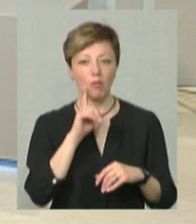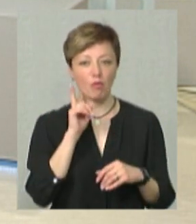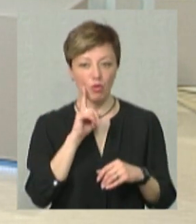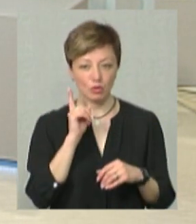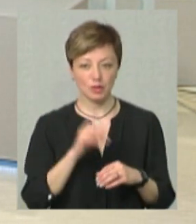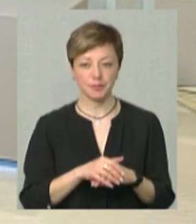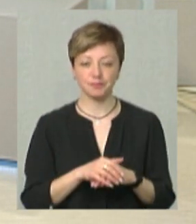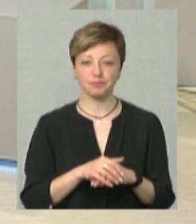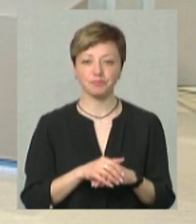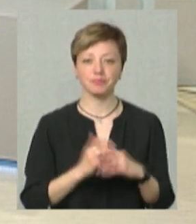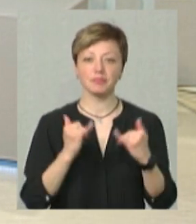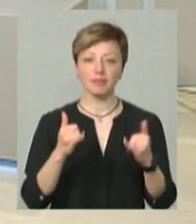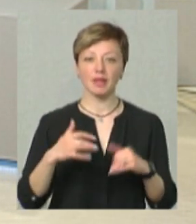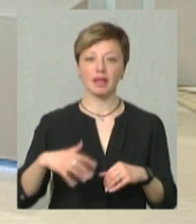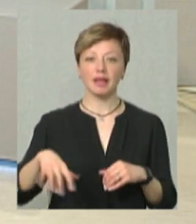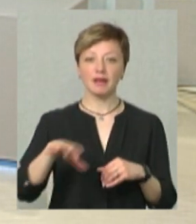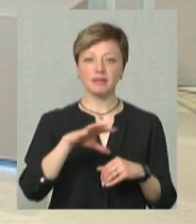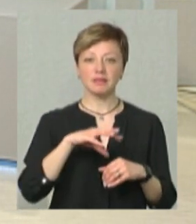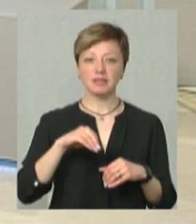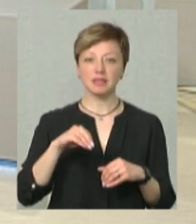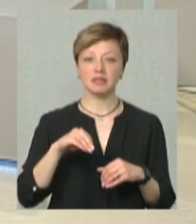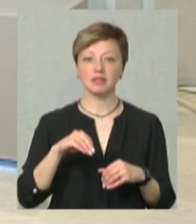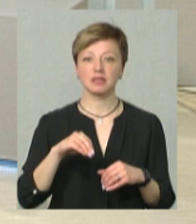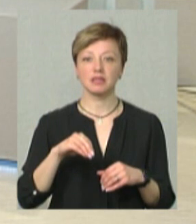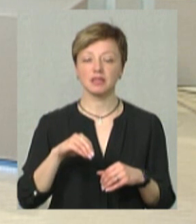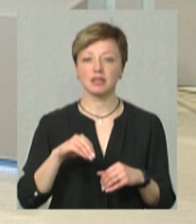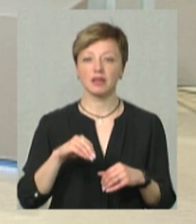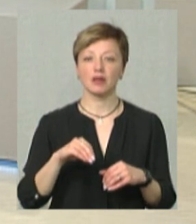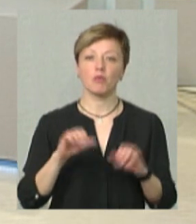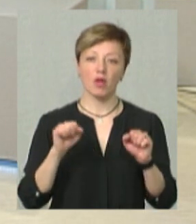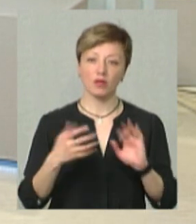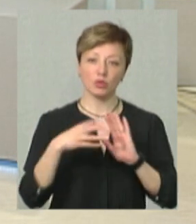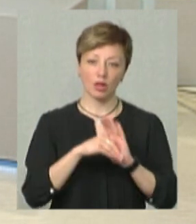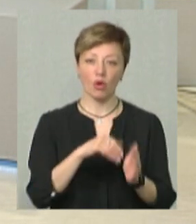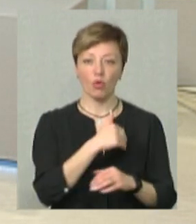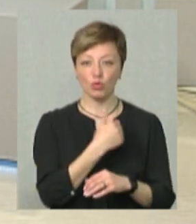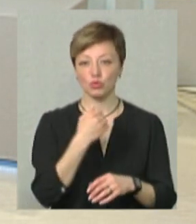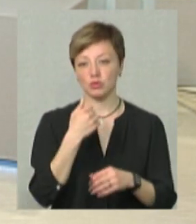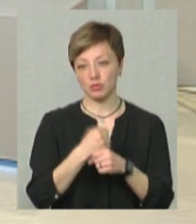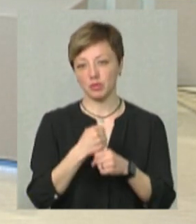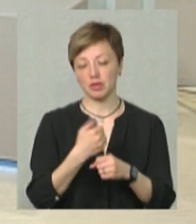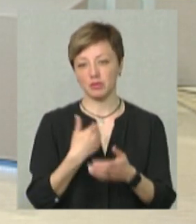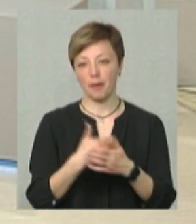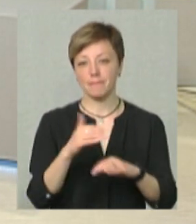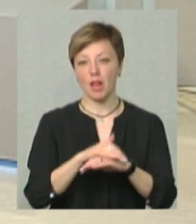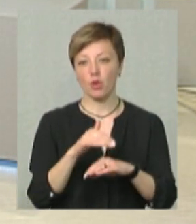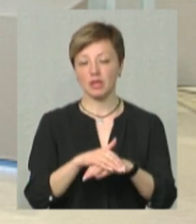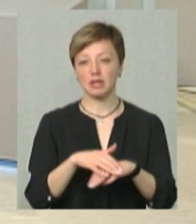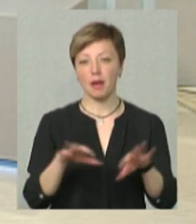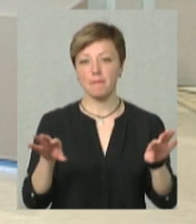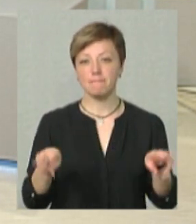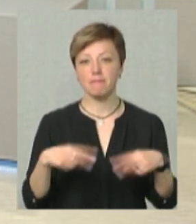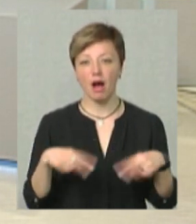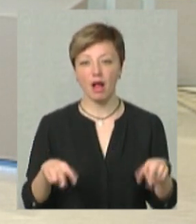для всіх. Всі могли доєднатися і сказати, я не хочу зробити благодійний бал.